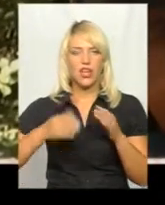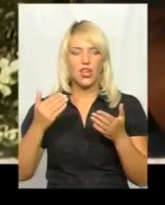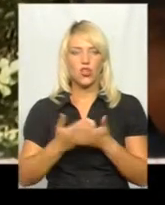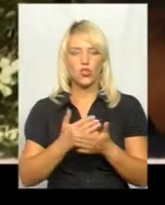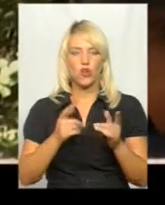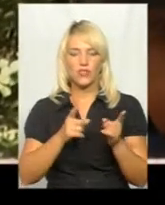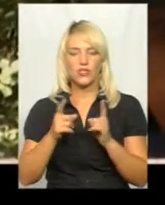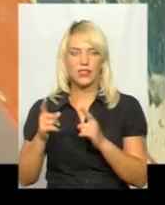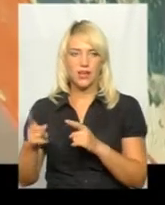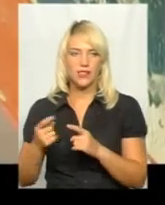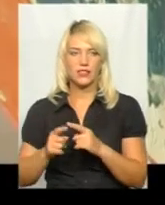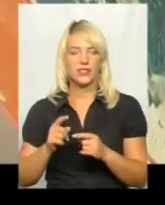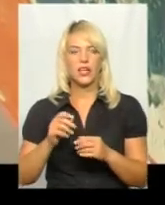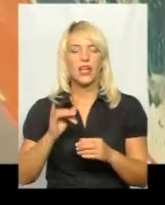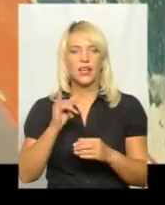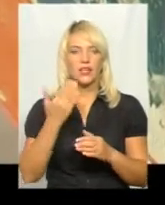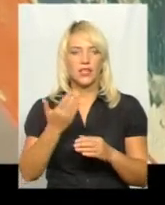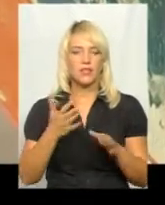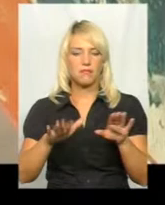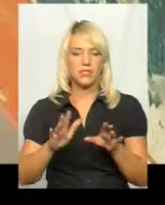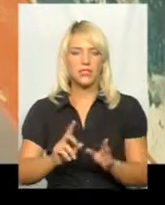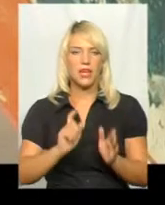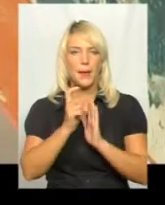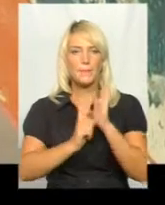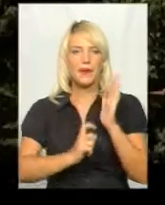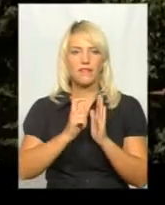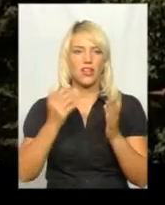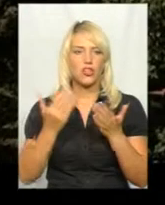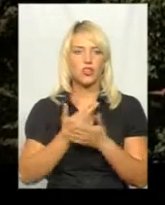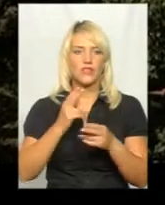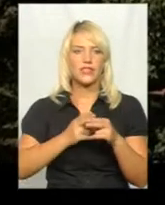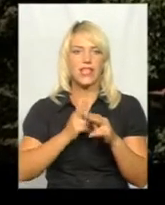авторства Миколи Мазура. А на їх місце приварює нові залізні латки.